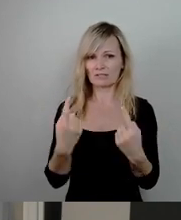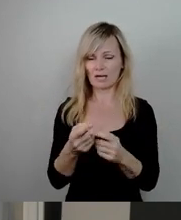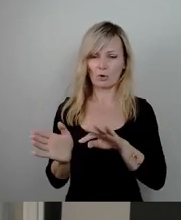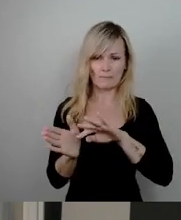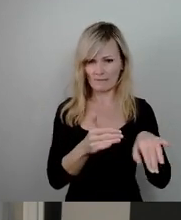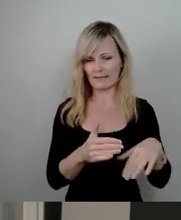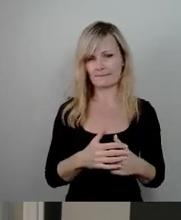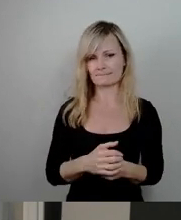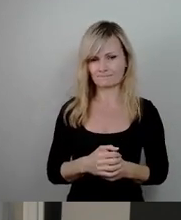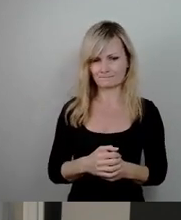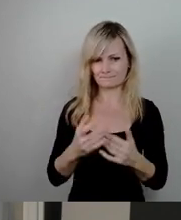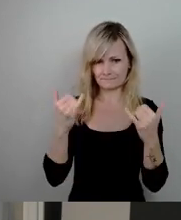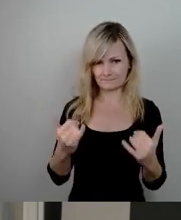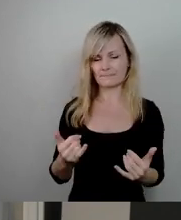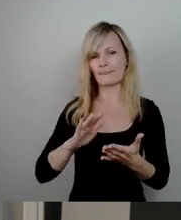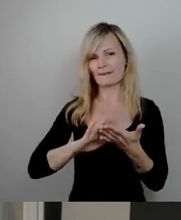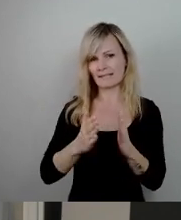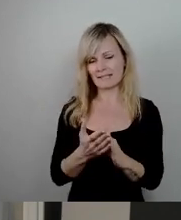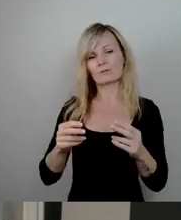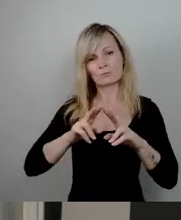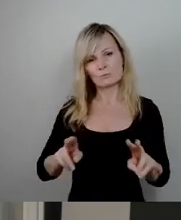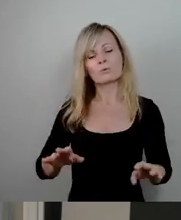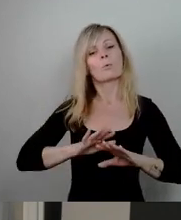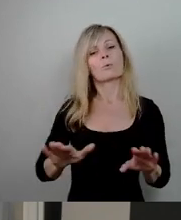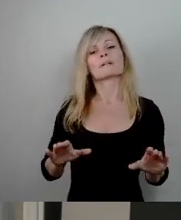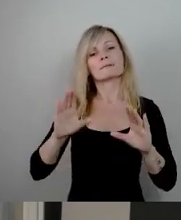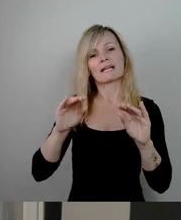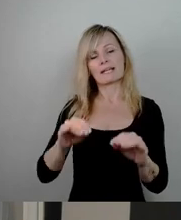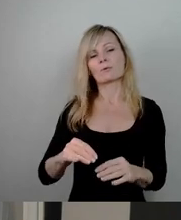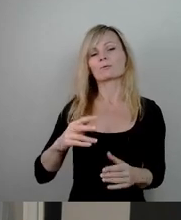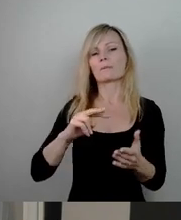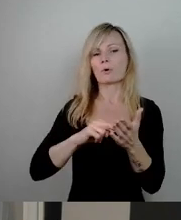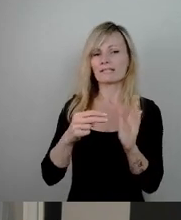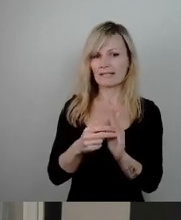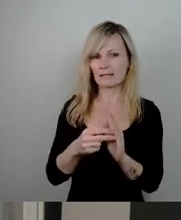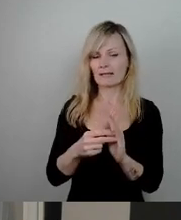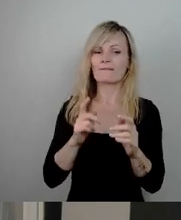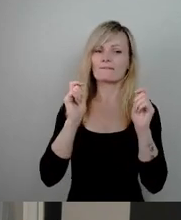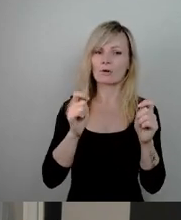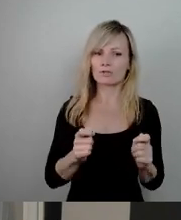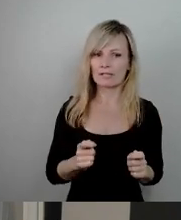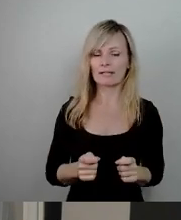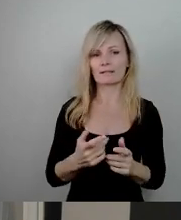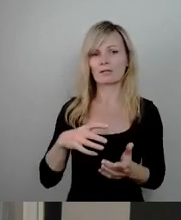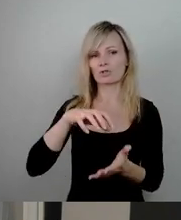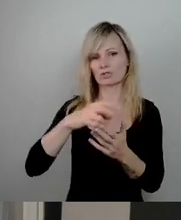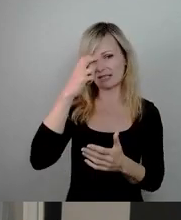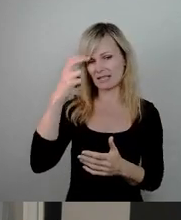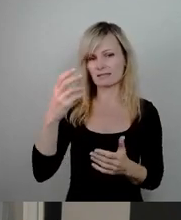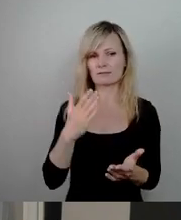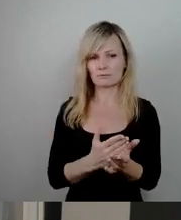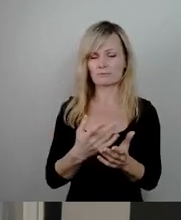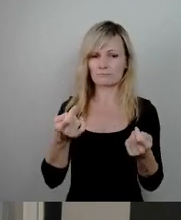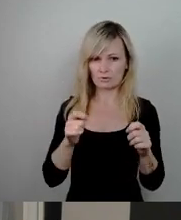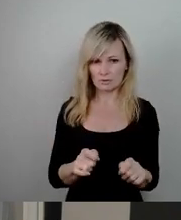jetzt die Verhandlungen in Ruhe, ohne Beteiligung der Politik, mit Vorschlägen, die der Stadtrat auch beschlossen hat, zu Ende